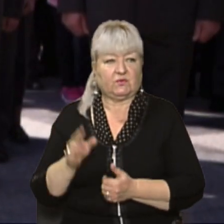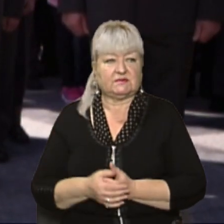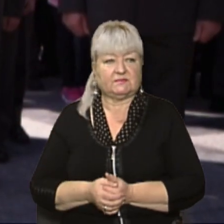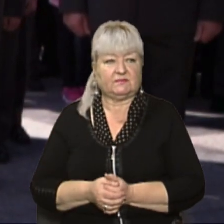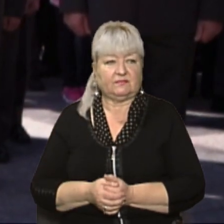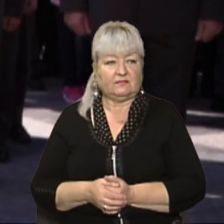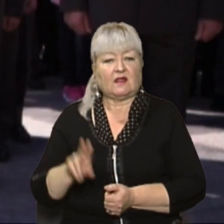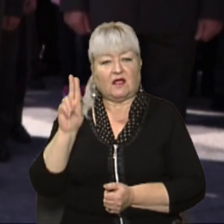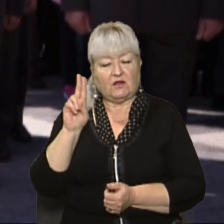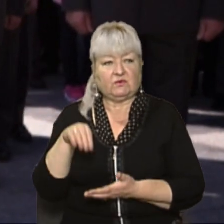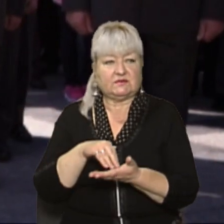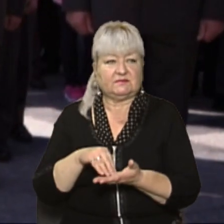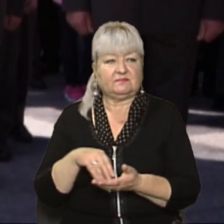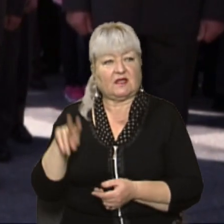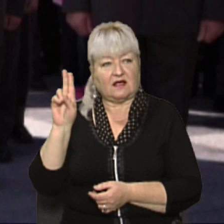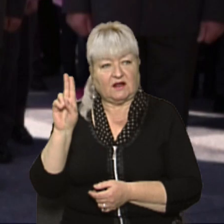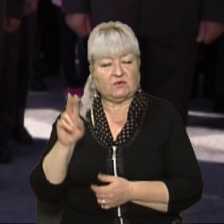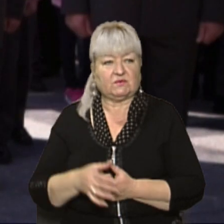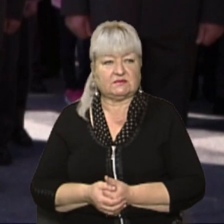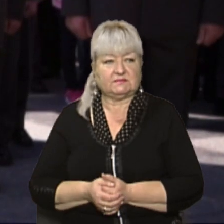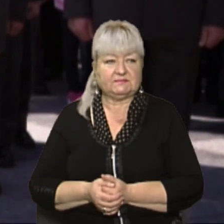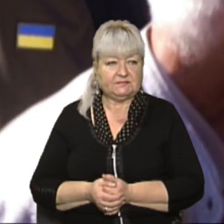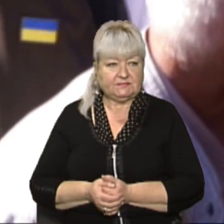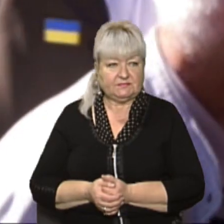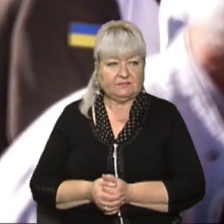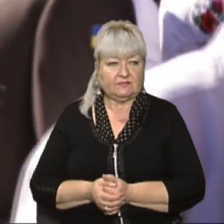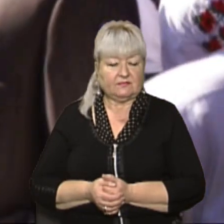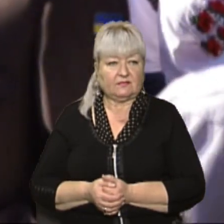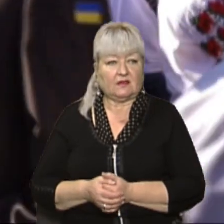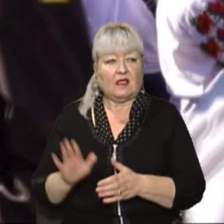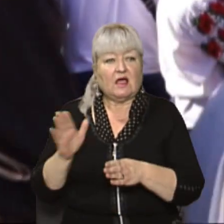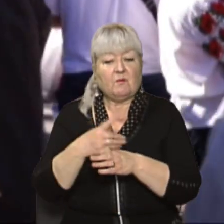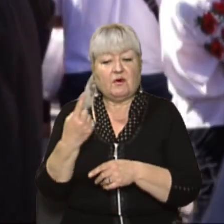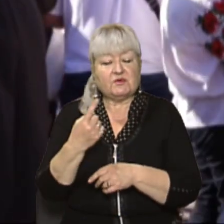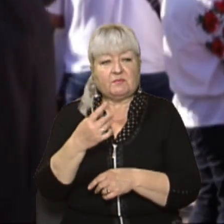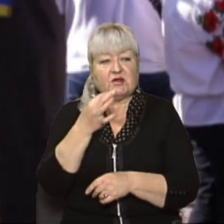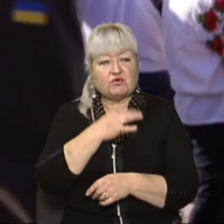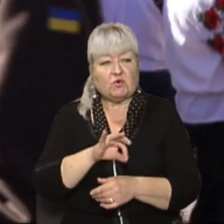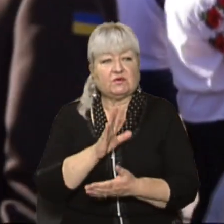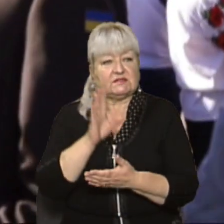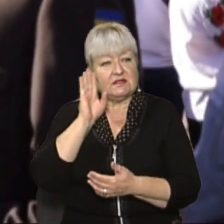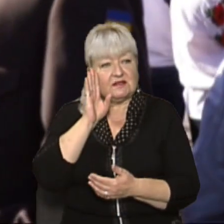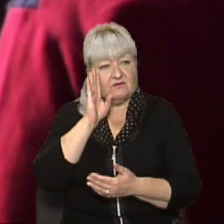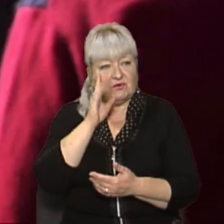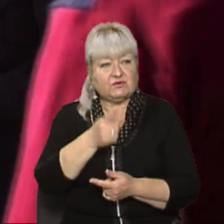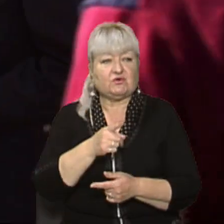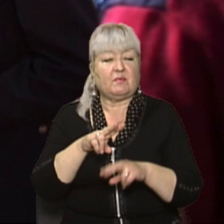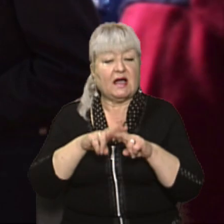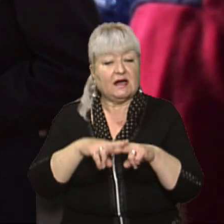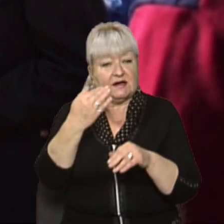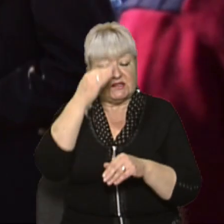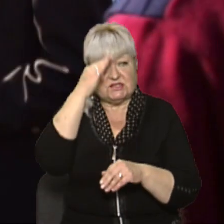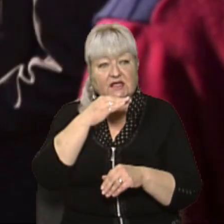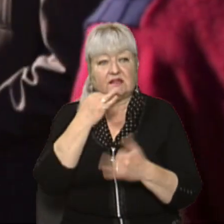Клянусь! Клянусь!» Поміж першокурсників і Назар Коцюба. Хрещаний хлопця